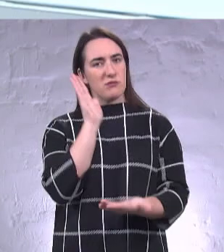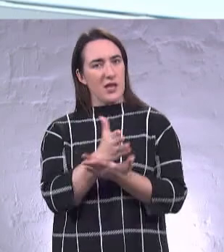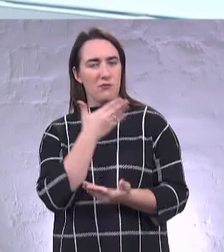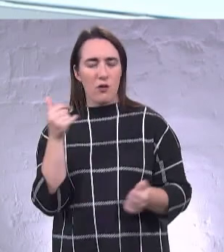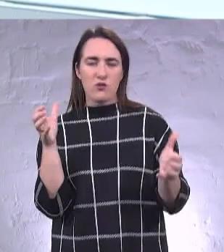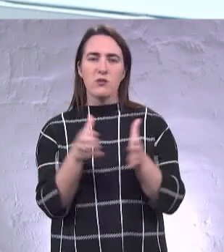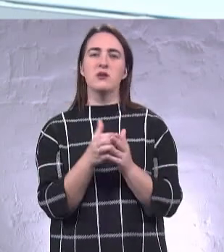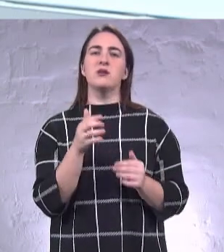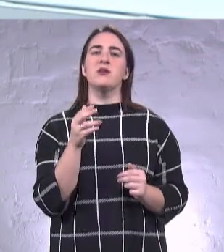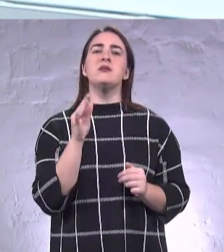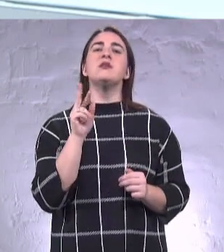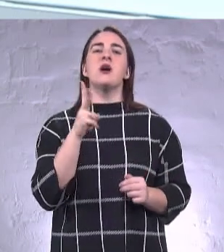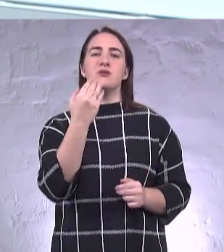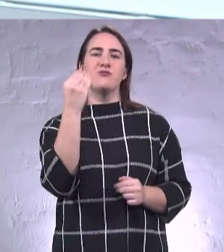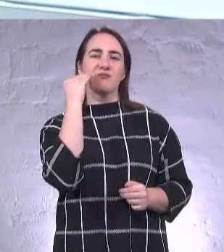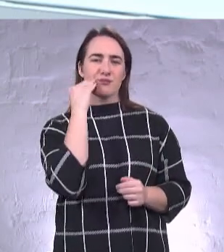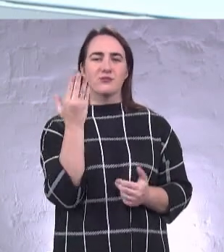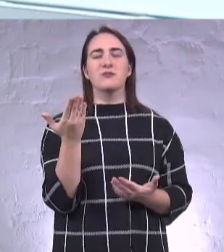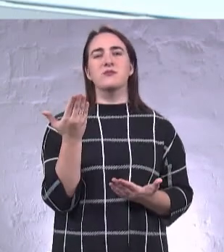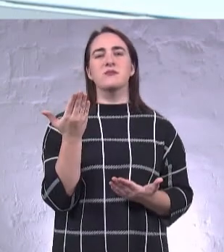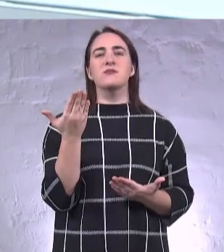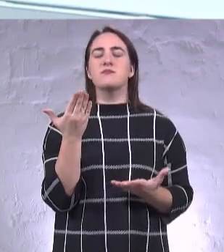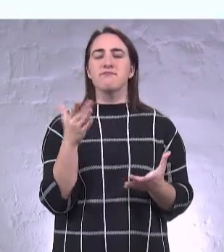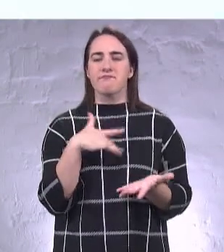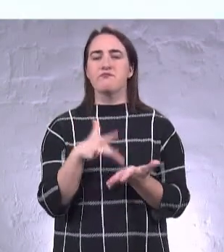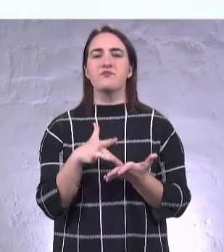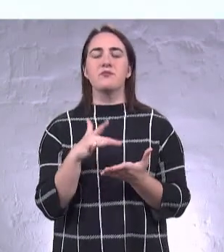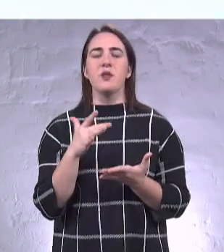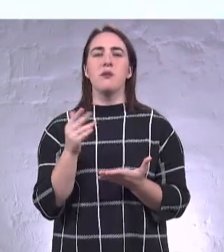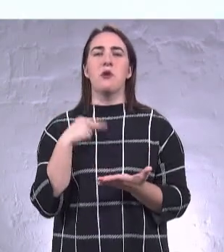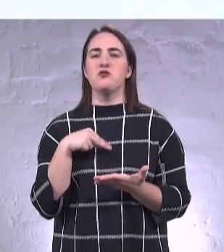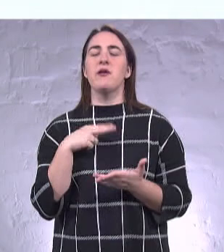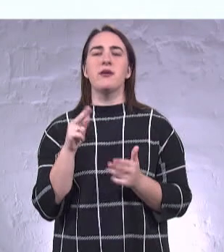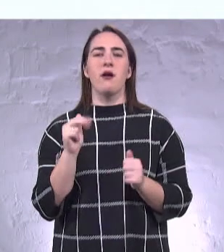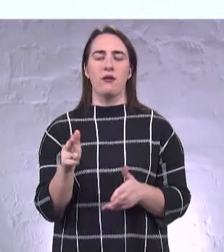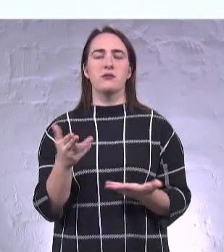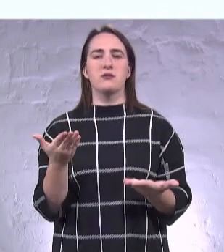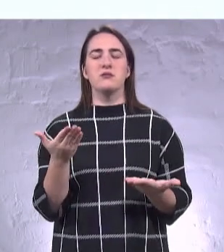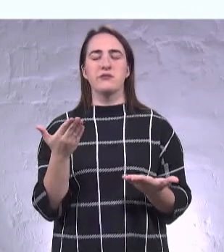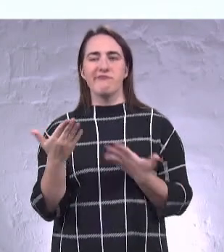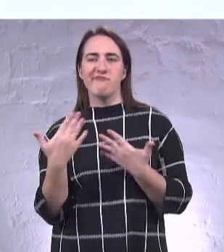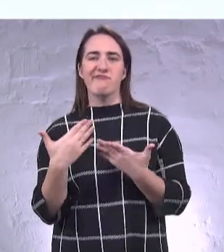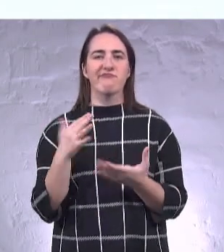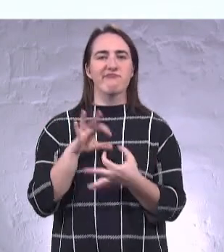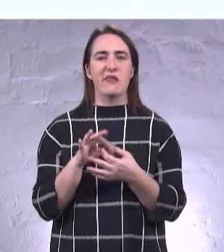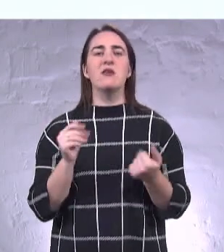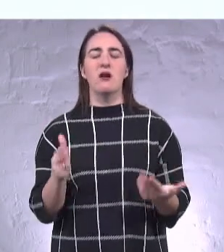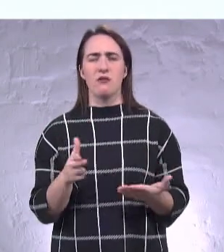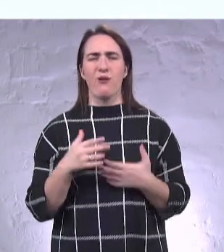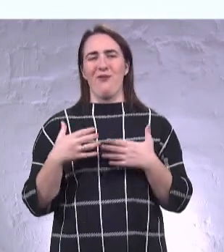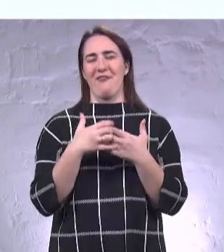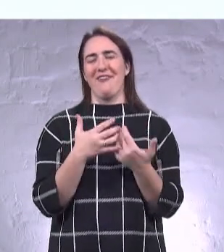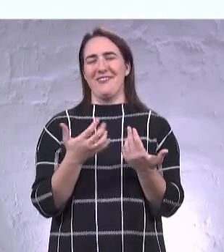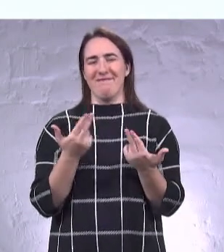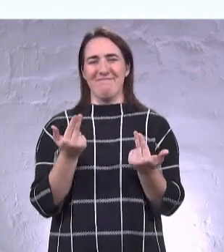Якщо думаєте працювати з містом? Тому що тут має бути якийсь конгломерат вже. Звичайно, команда є, тому